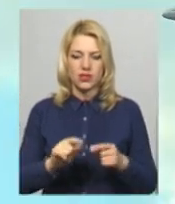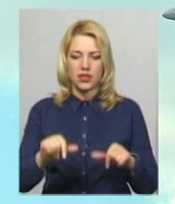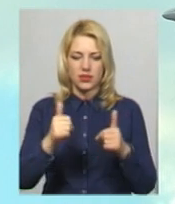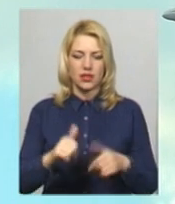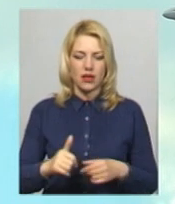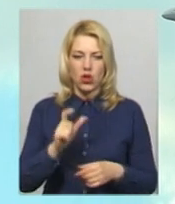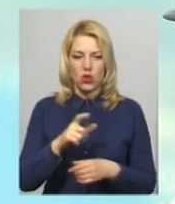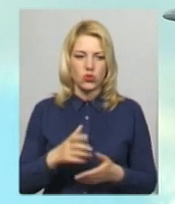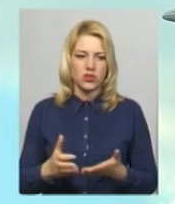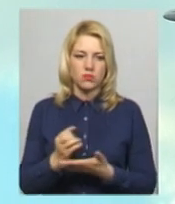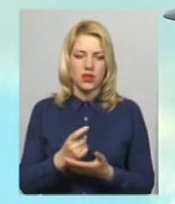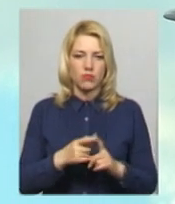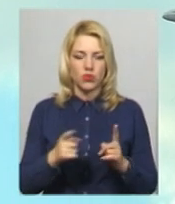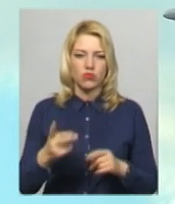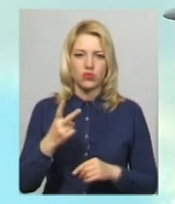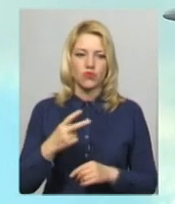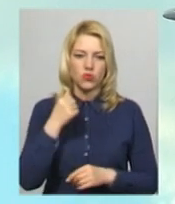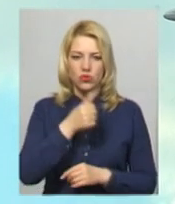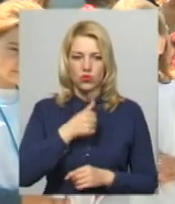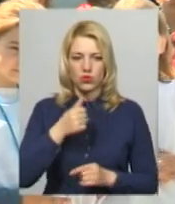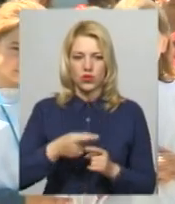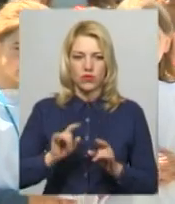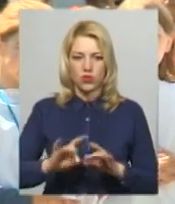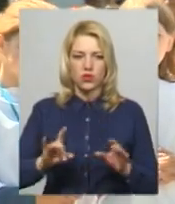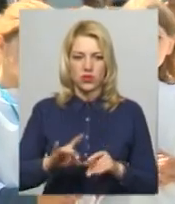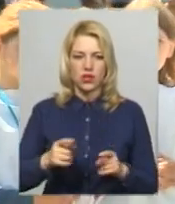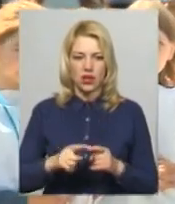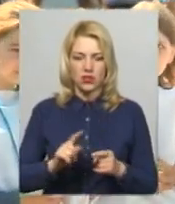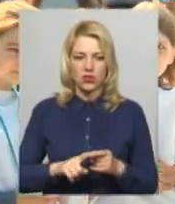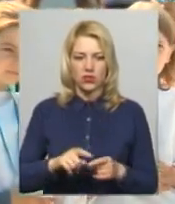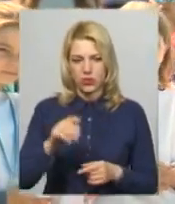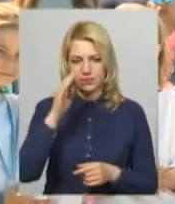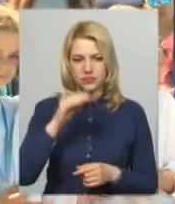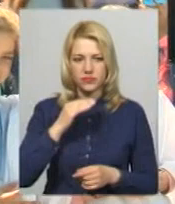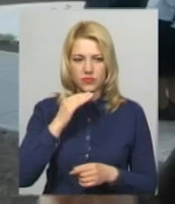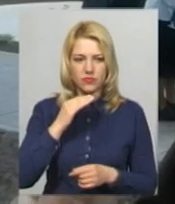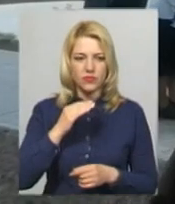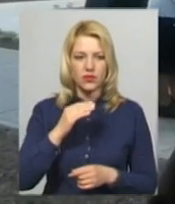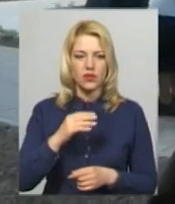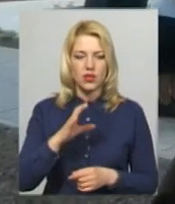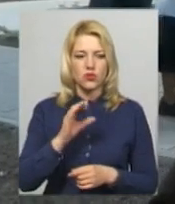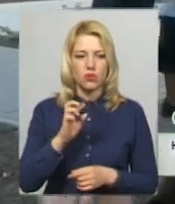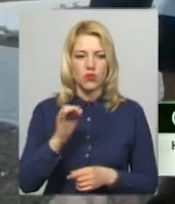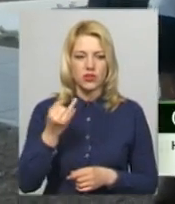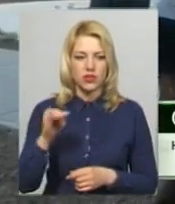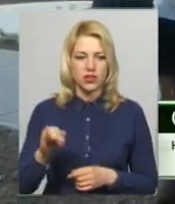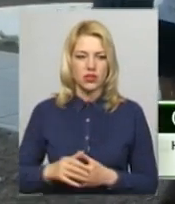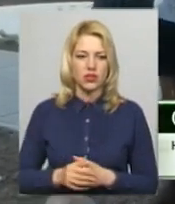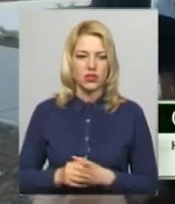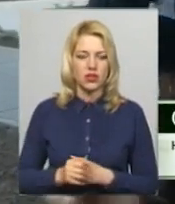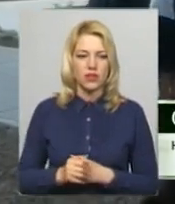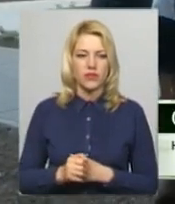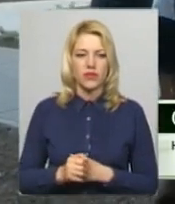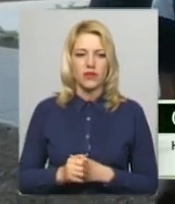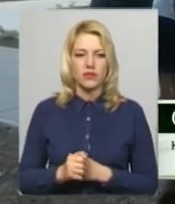впродовж двох років, каже настоятель парафії Римокатолицької церкви отець Матвій Сиборський. Гроші ми збирали у парафіян,